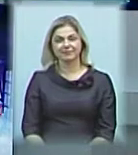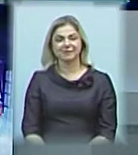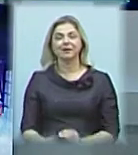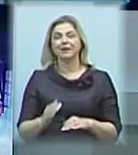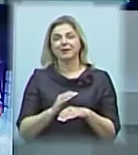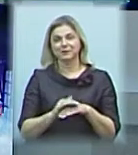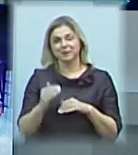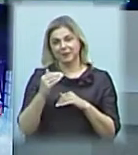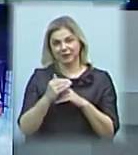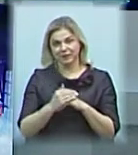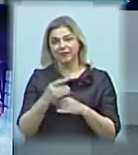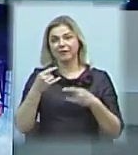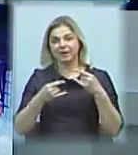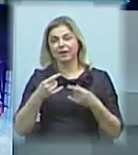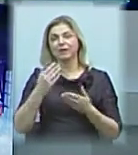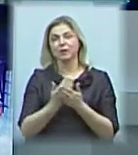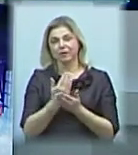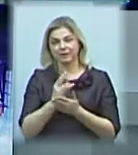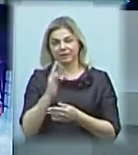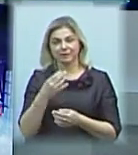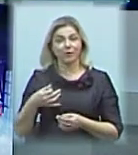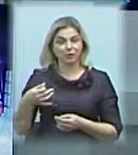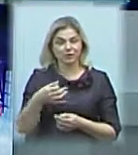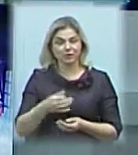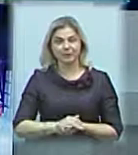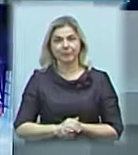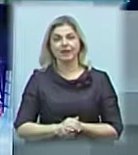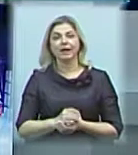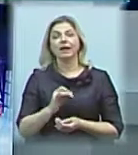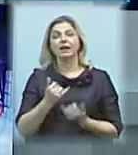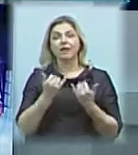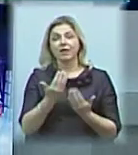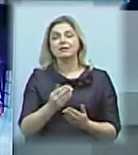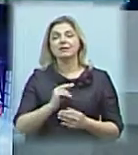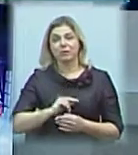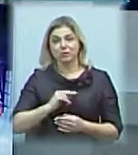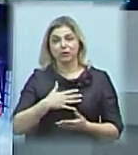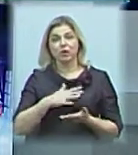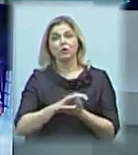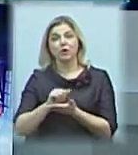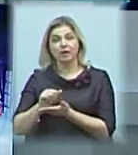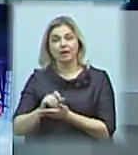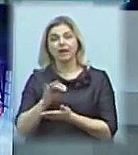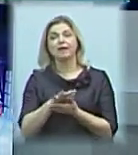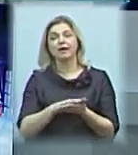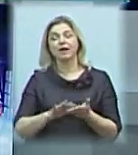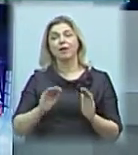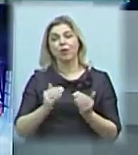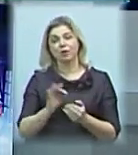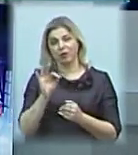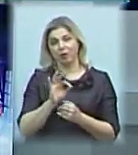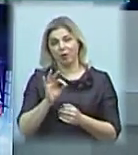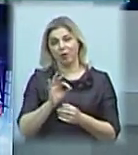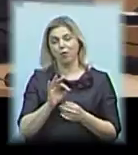Доброго вечора! В ефірі телевізійні новини Миколаївщини. Студій Лівецьогодні працює Вені Голубова і далі коротко про основні теми